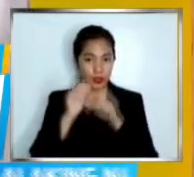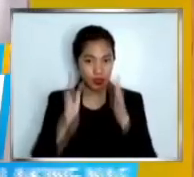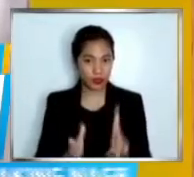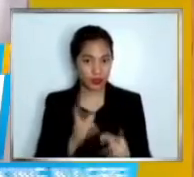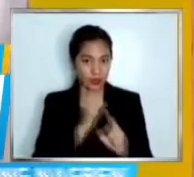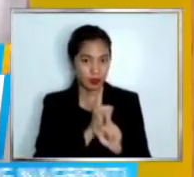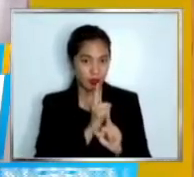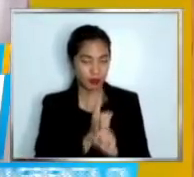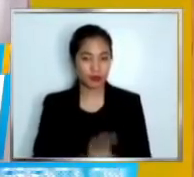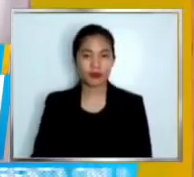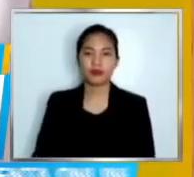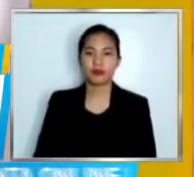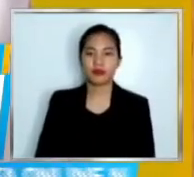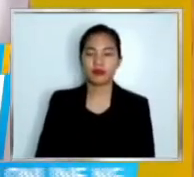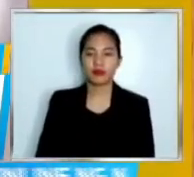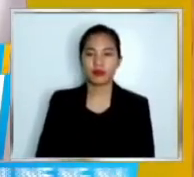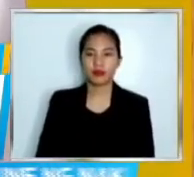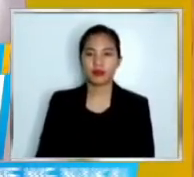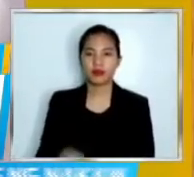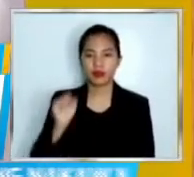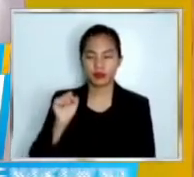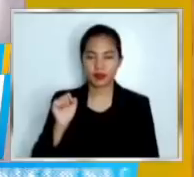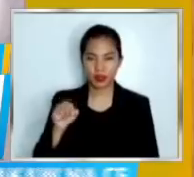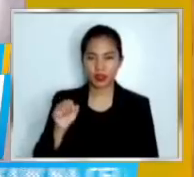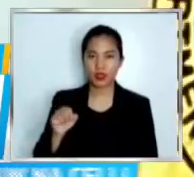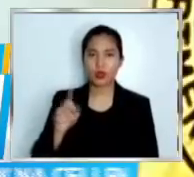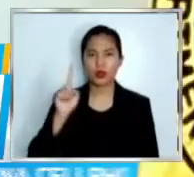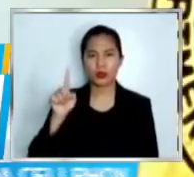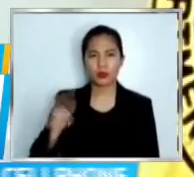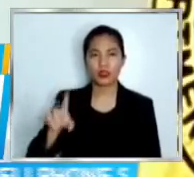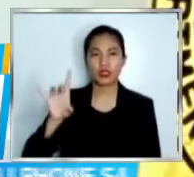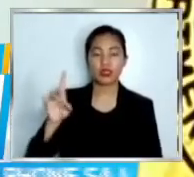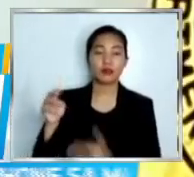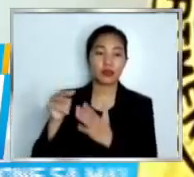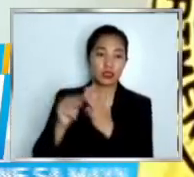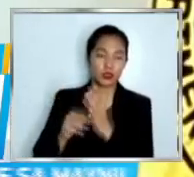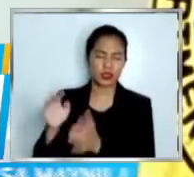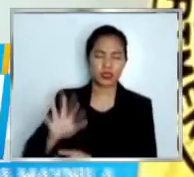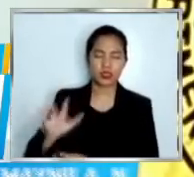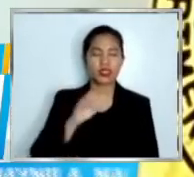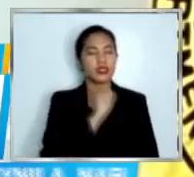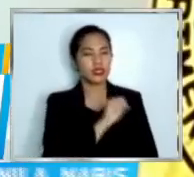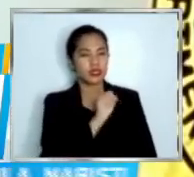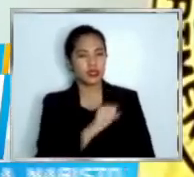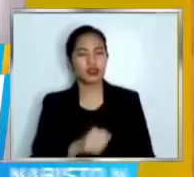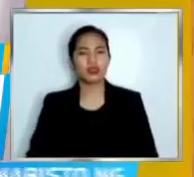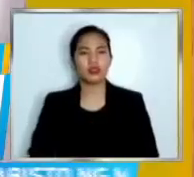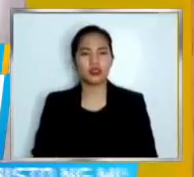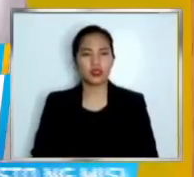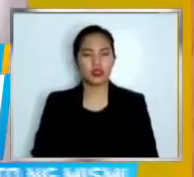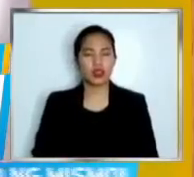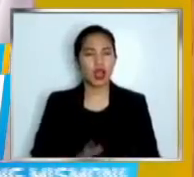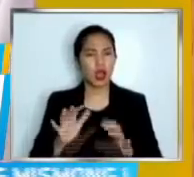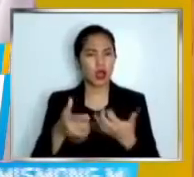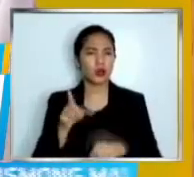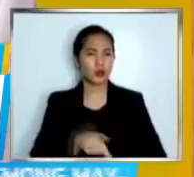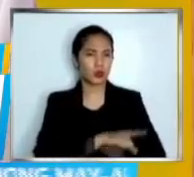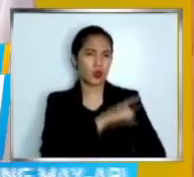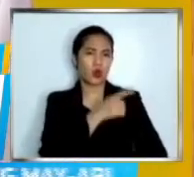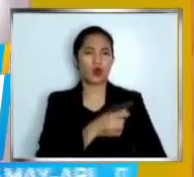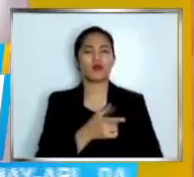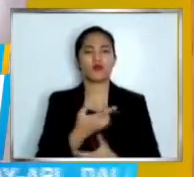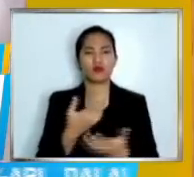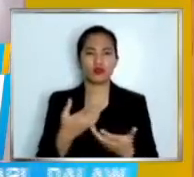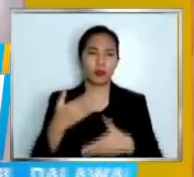1.8 million Opo, mga 1.8 million and so far mga gano katagal ho inaasahan nating makakumpleto ito